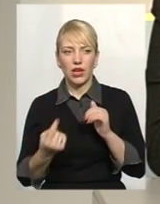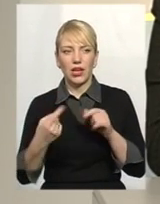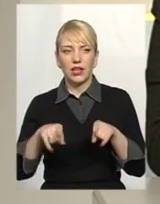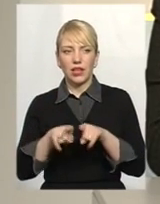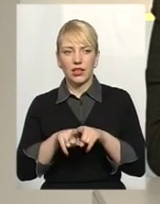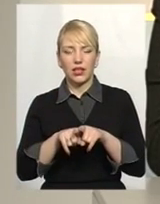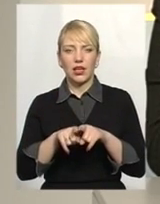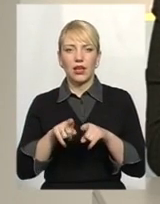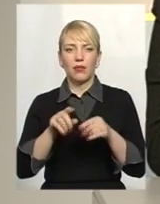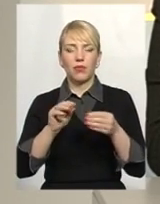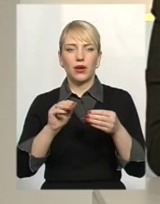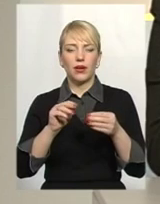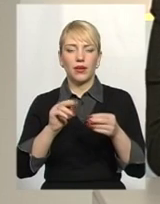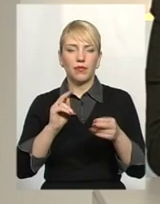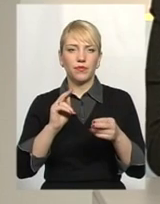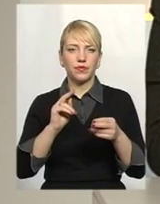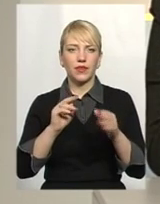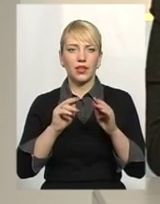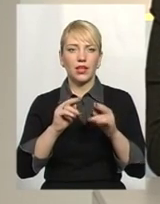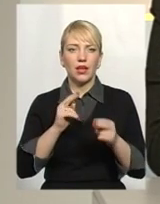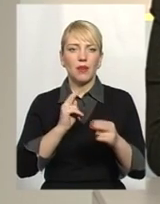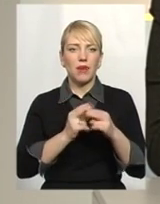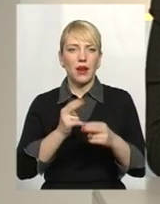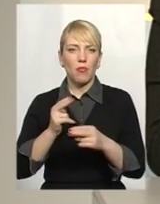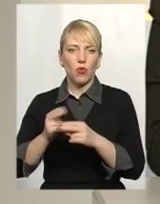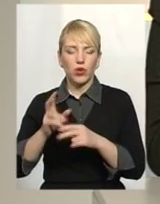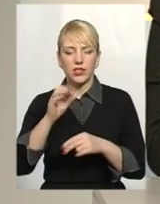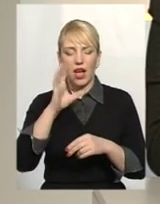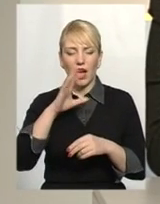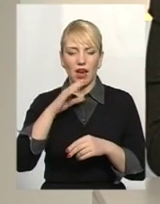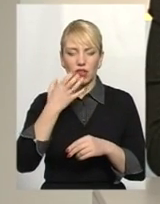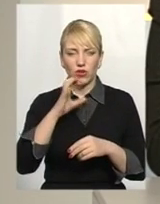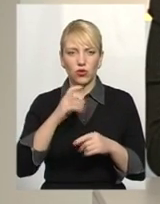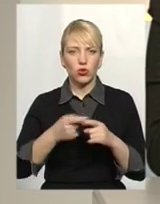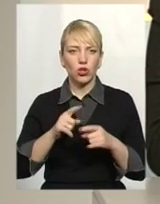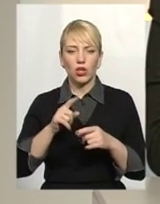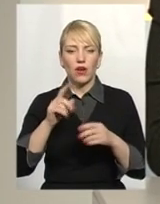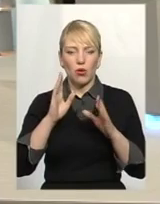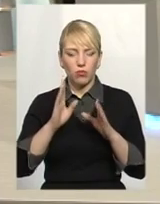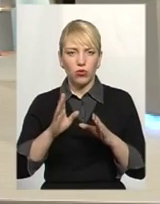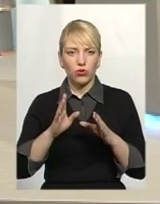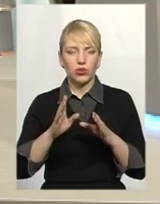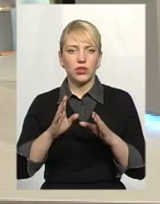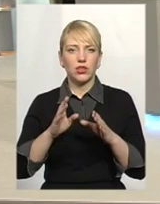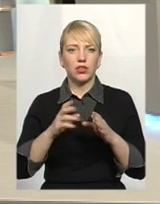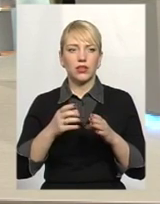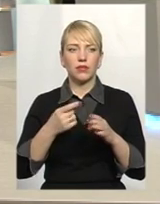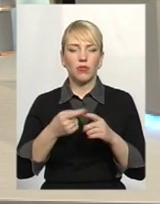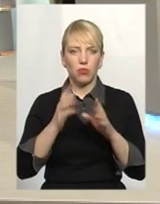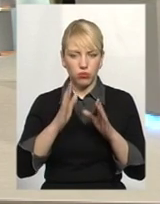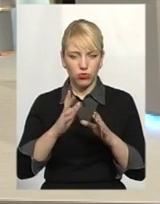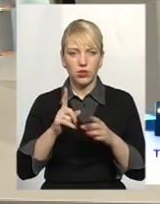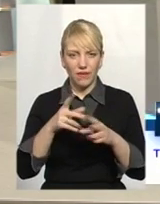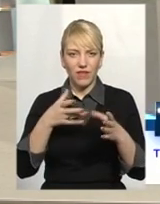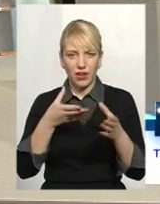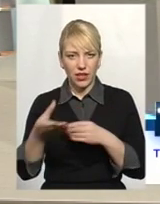централізованим гарячим водопостачанням будуть впливати на розрахунки? Жодним чином не будуть. Всі розрахунки будуть йти виключно по